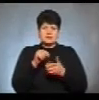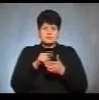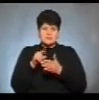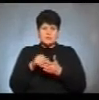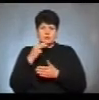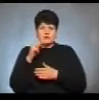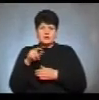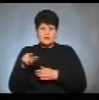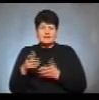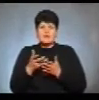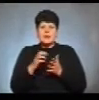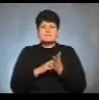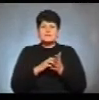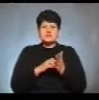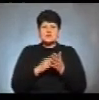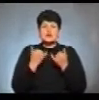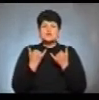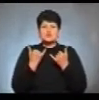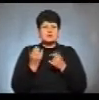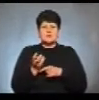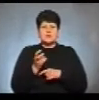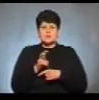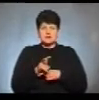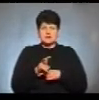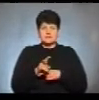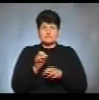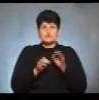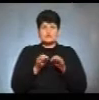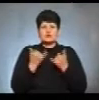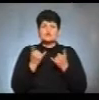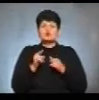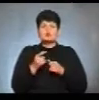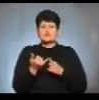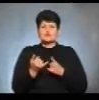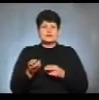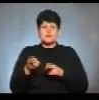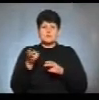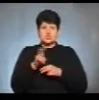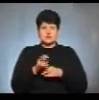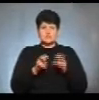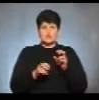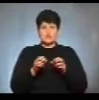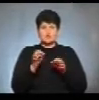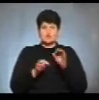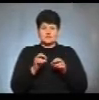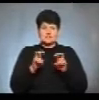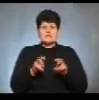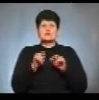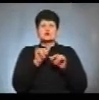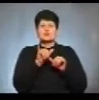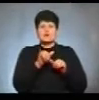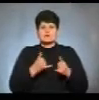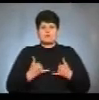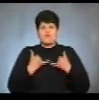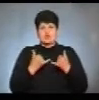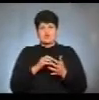обвинувачен, яка причина сьогоднішньої неявки в судове засідання. Чому ви сьогодні не прибули в судове засідання? Які у вас є поважні причини?